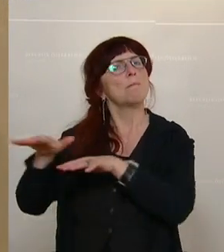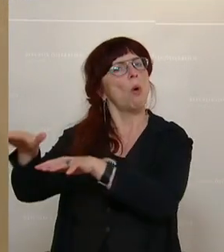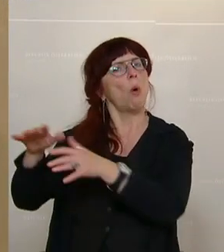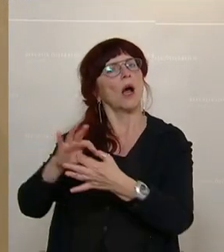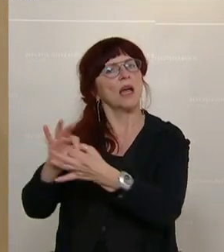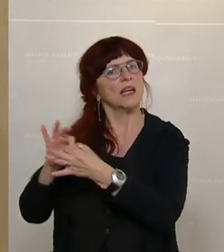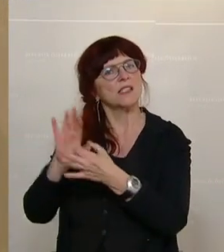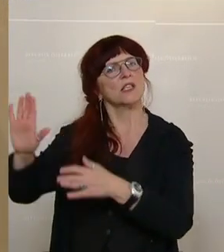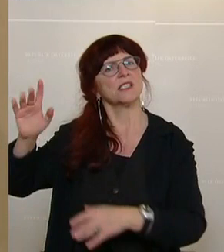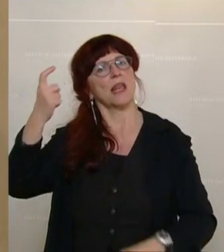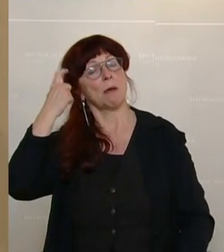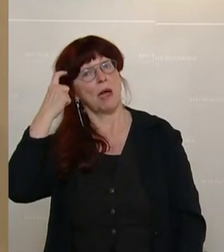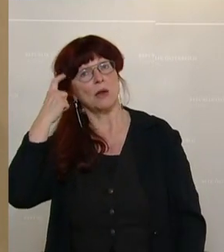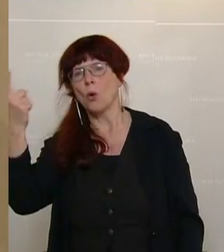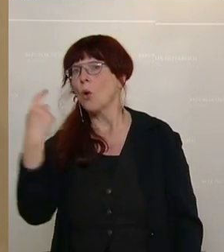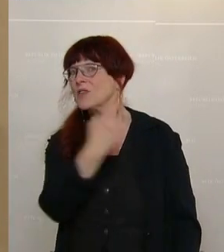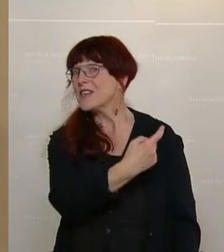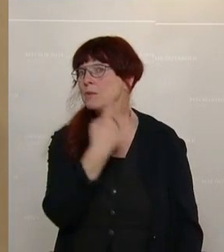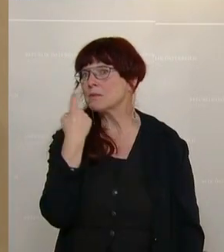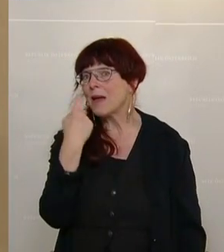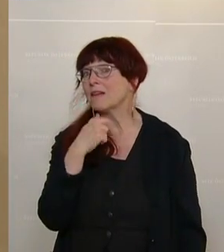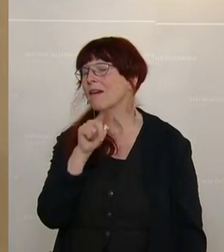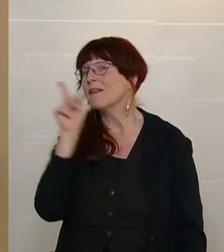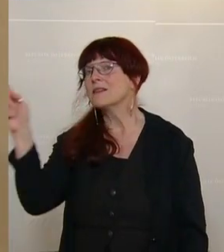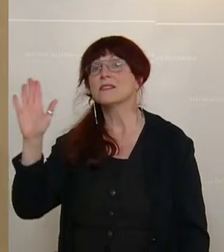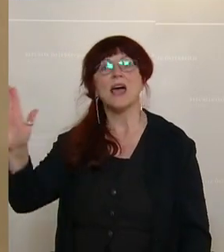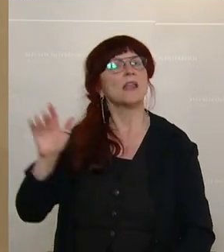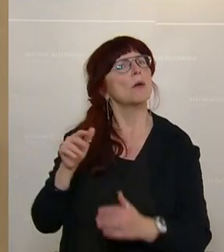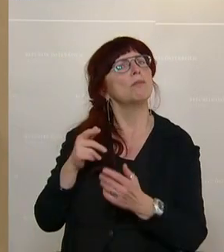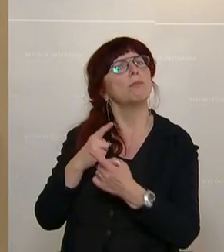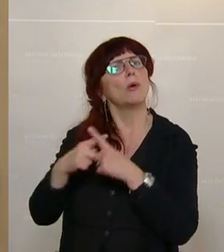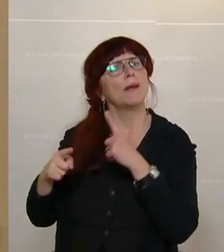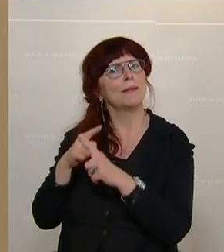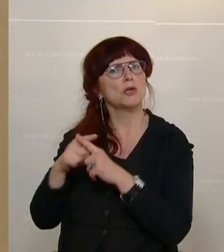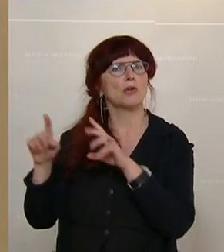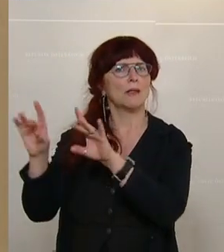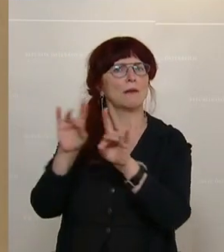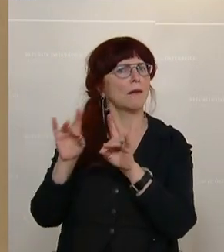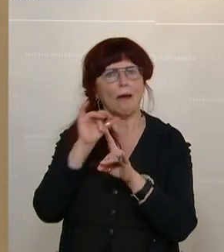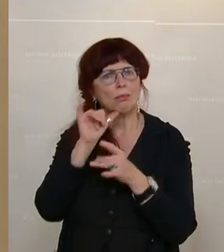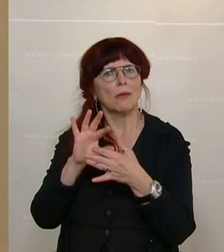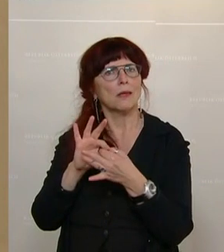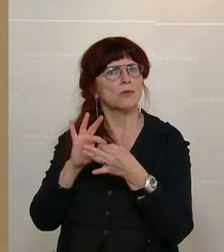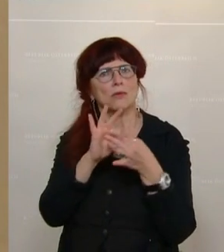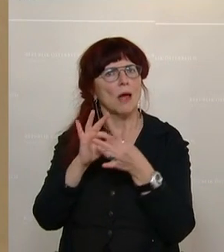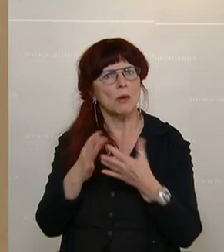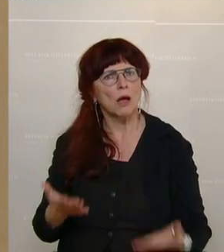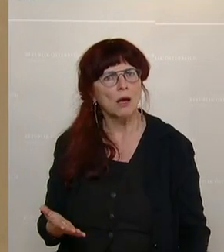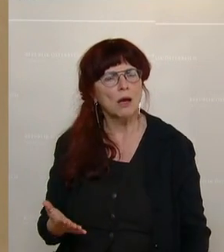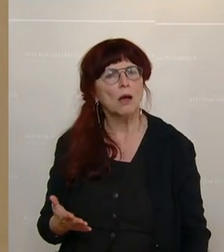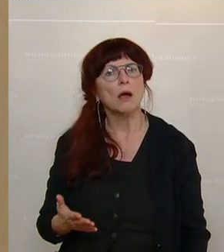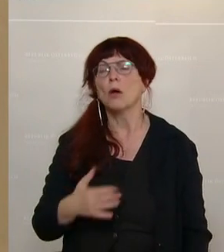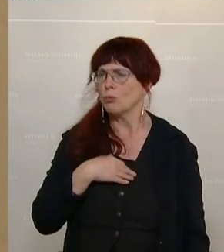Meinung, dass das offenkundig nicht im Zusammenhang mit seiner politischen Tätigkeit ist. Ich frage Sie, was ist denn Ihrer Meinung nach in diesem